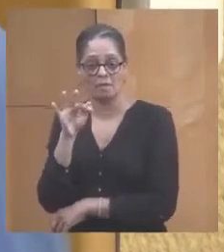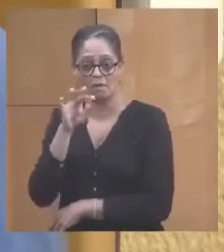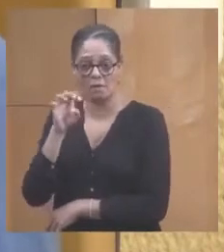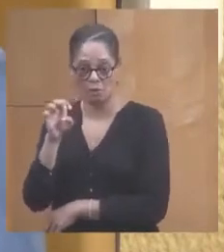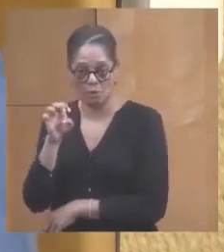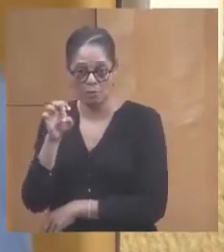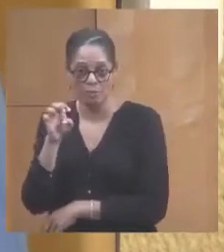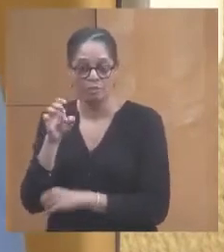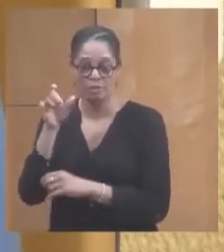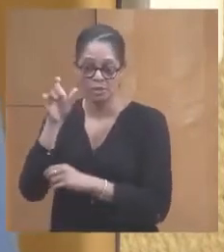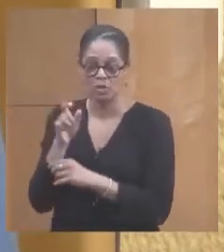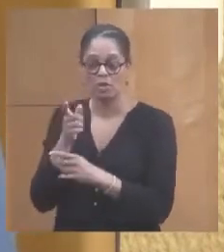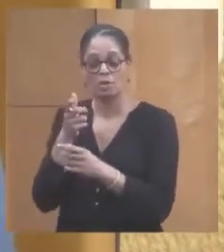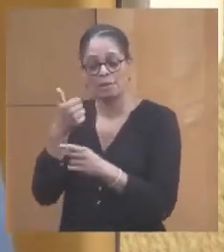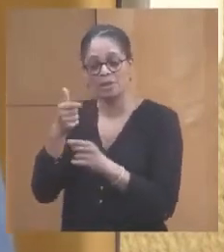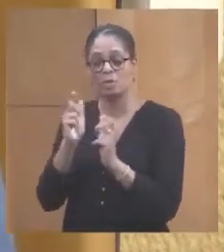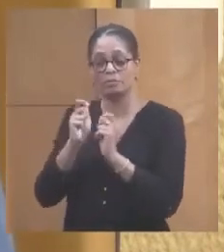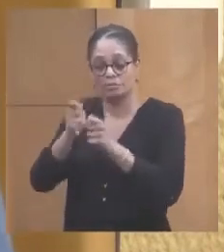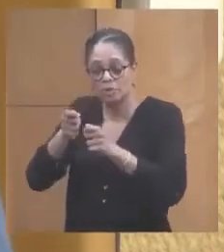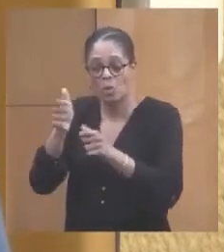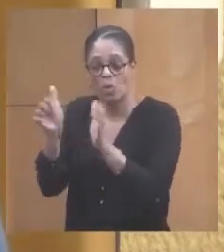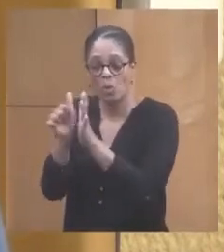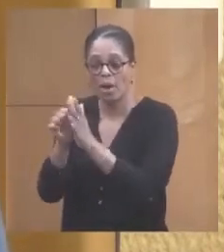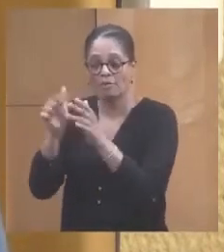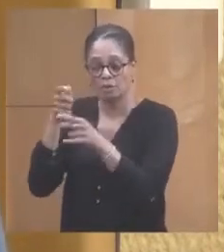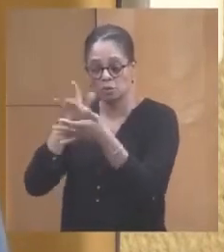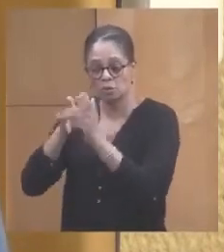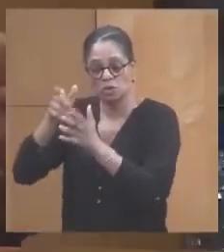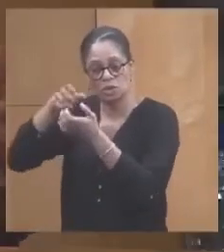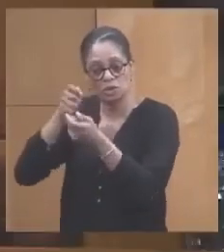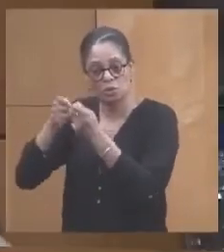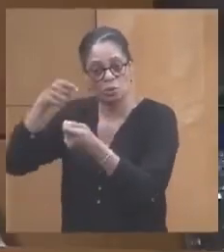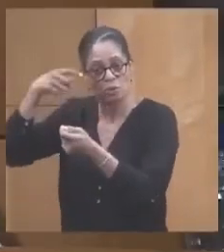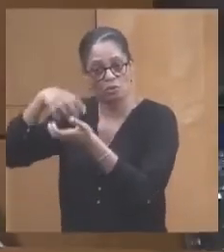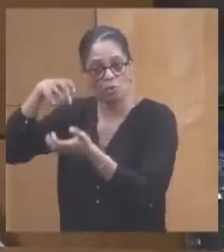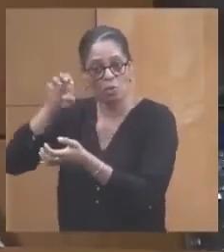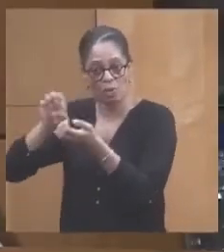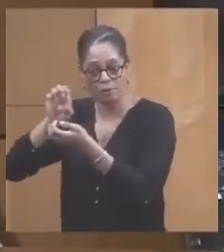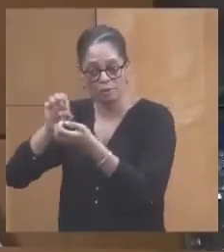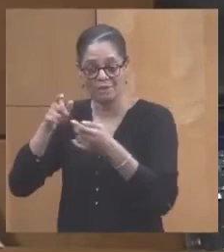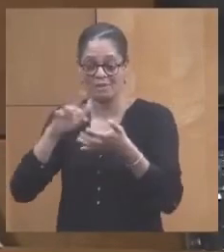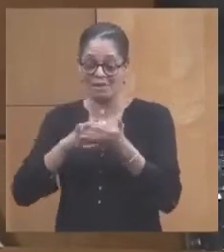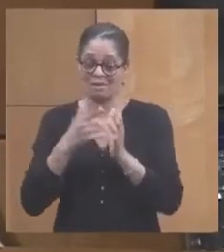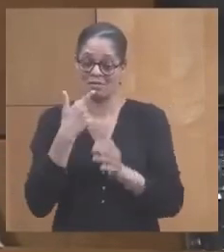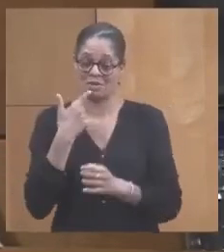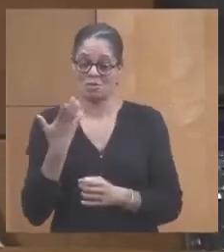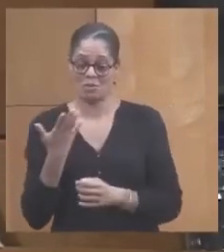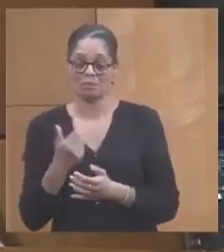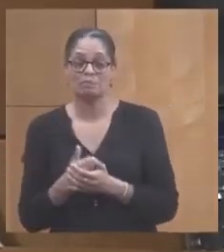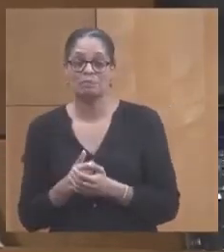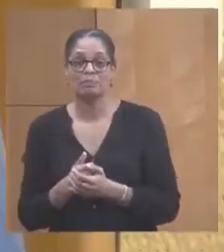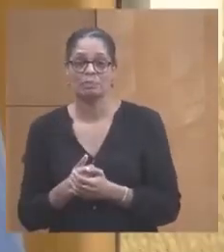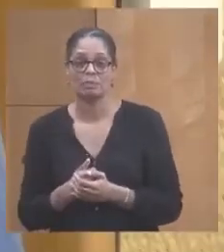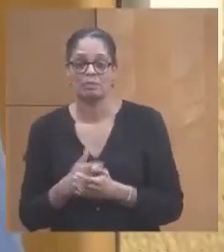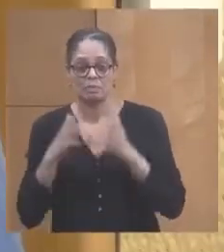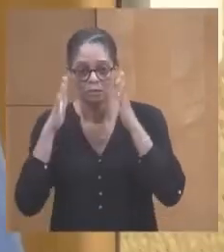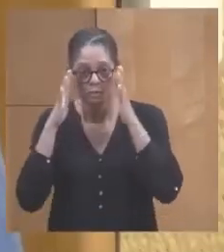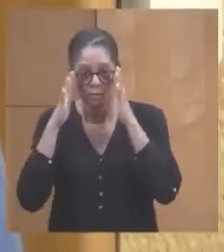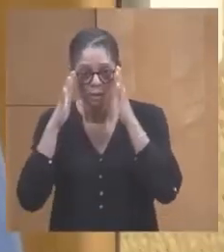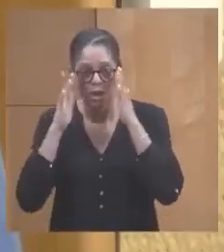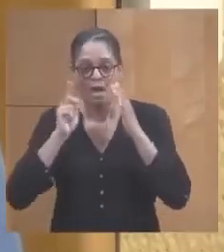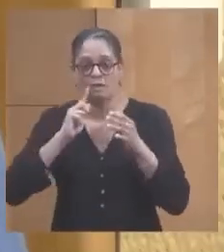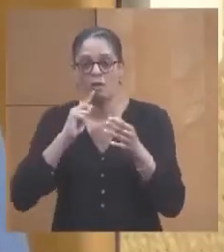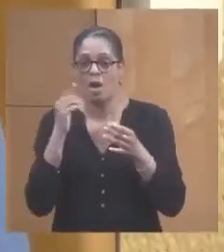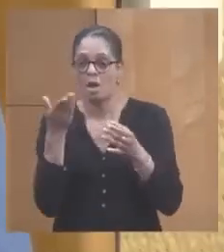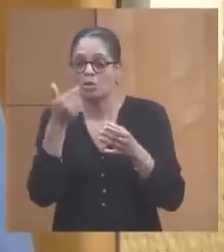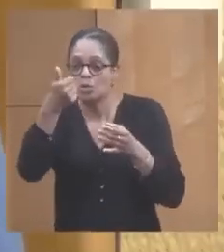dossiers sont instruits comme les dossiers de tous les porteurs de projets. C'est-à-dire, il y a une pièce essentielle qui doit être